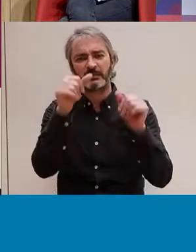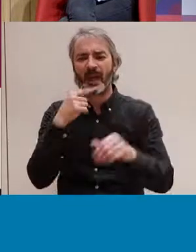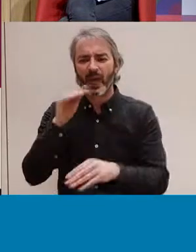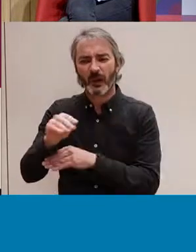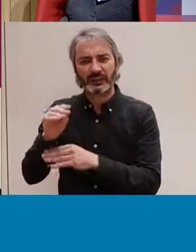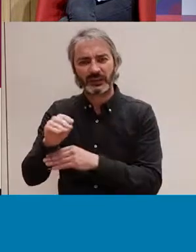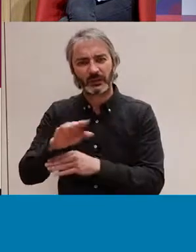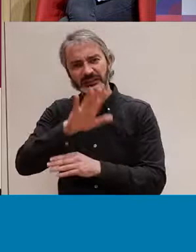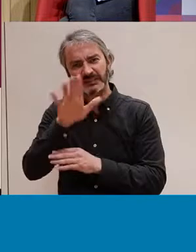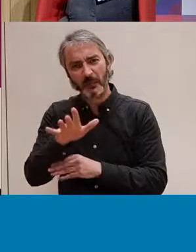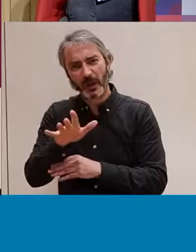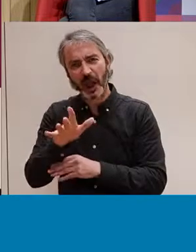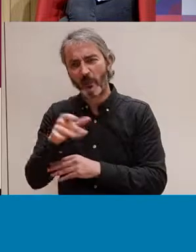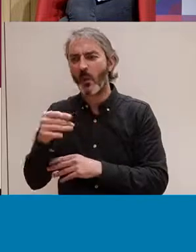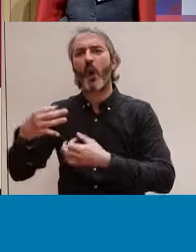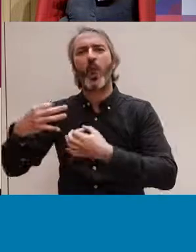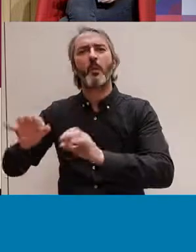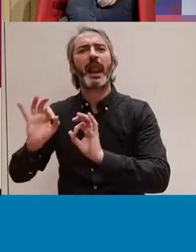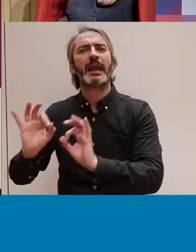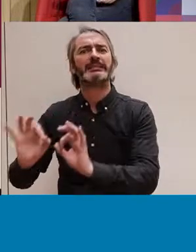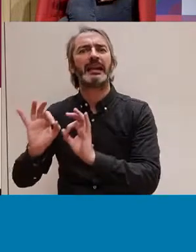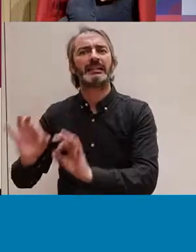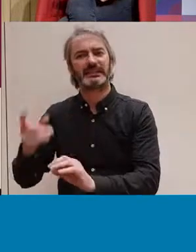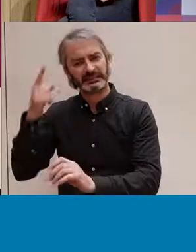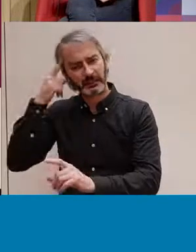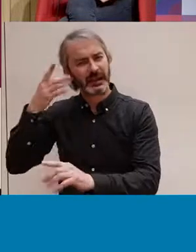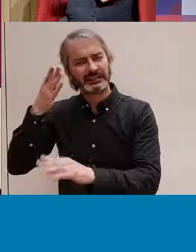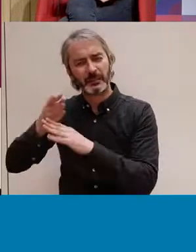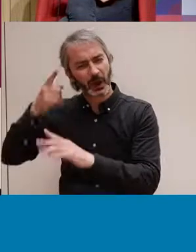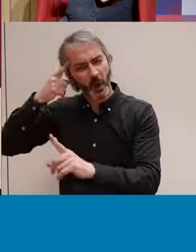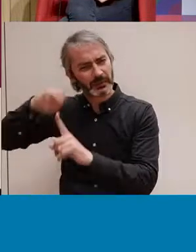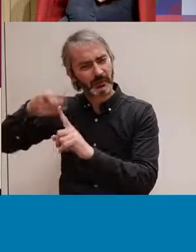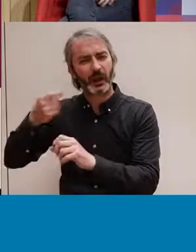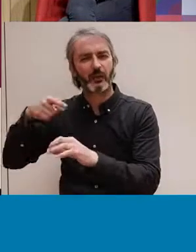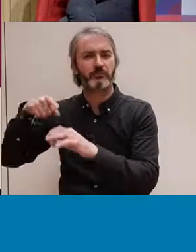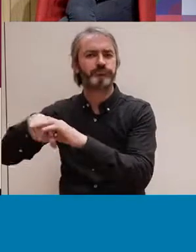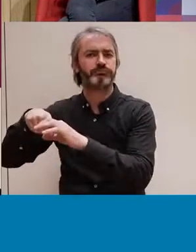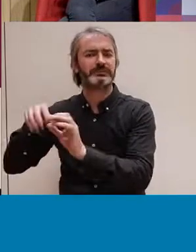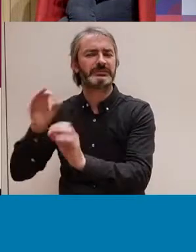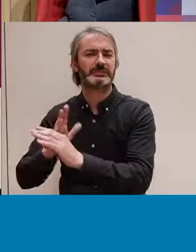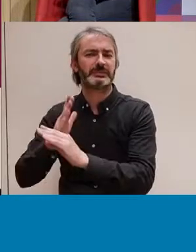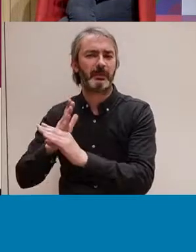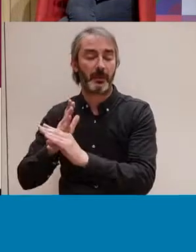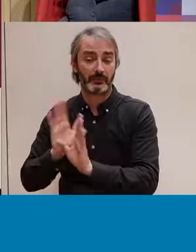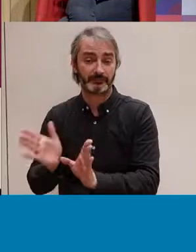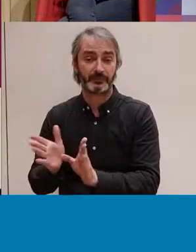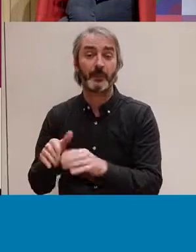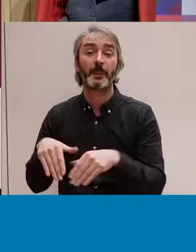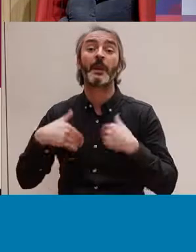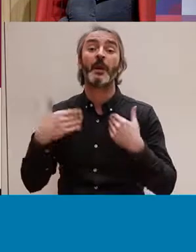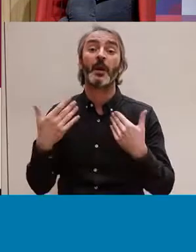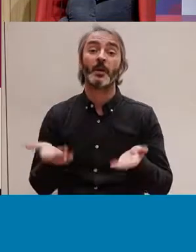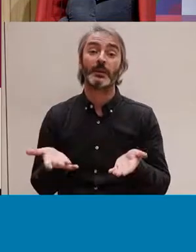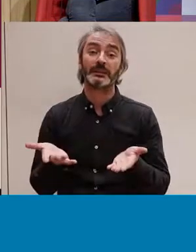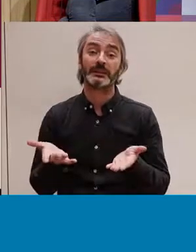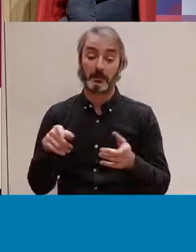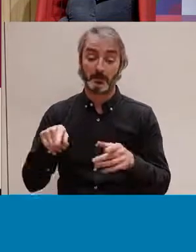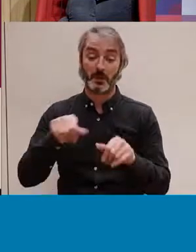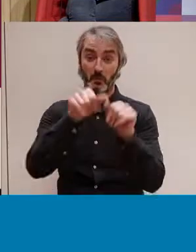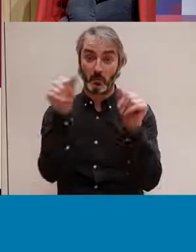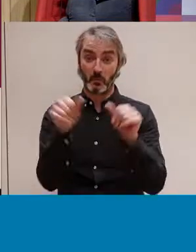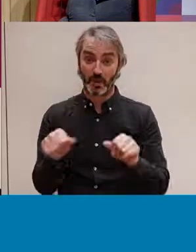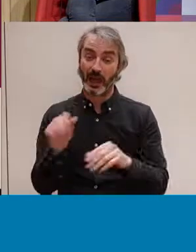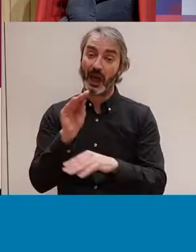educatiu molt heteronormatiu i molt cuitocèntric. A part d'això, que tot aquest model